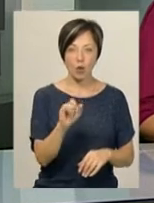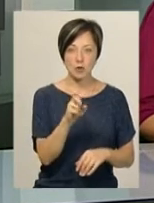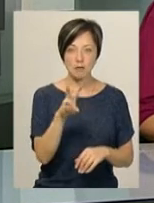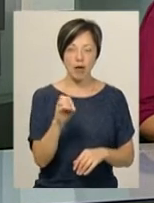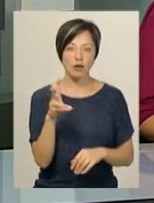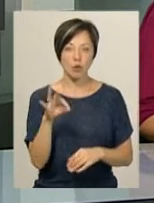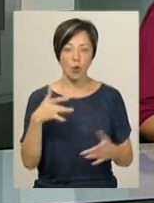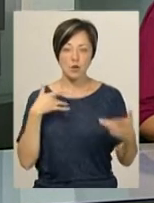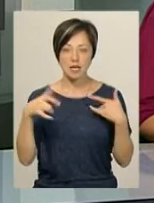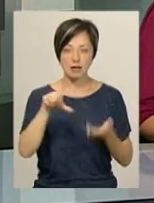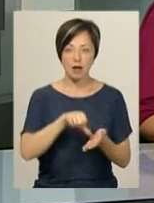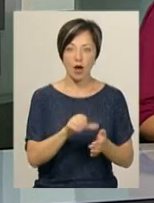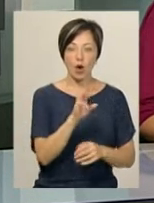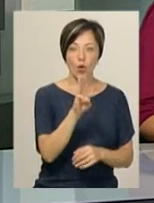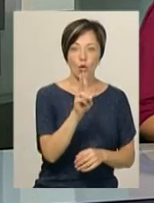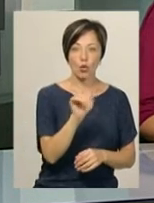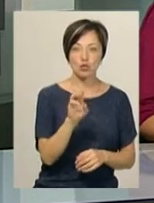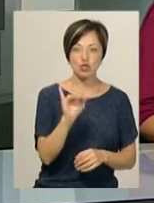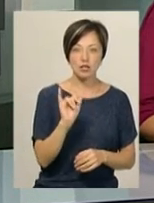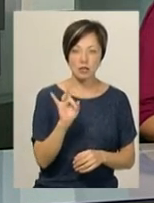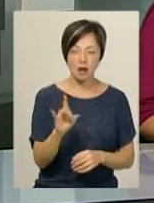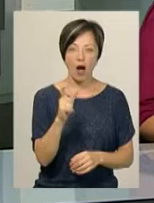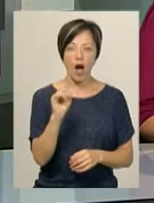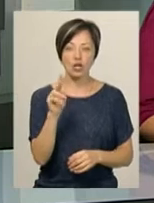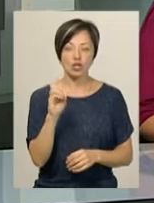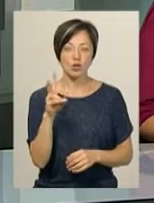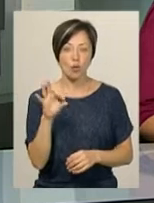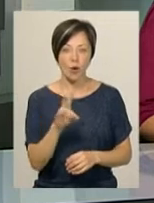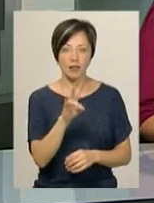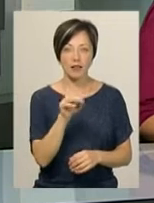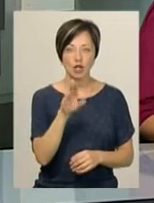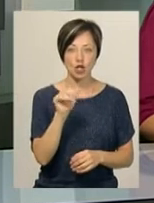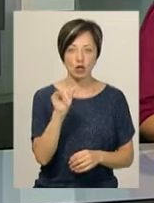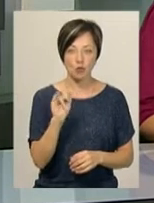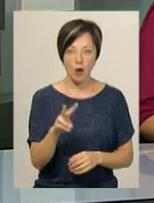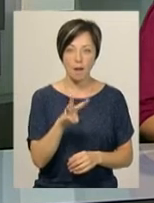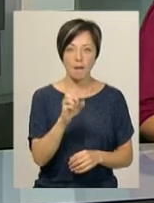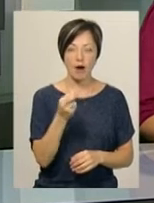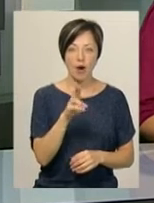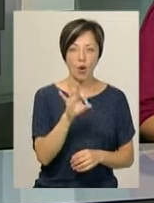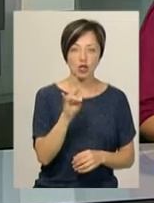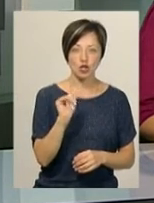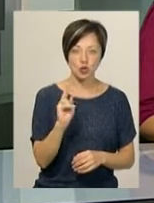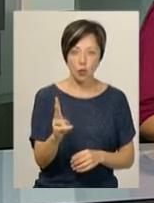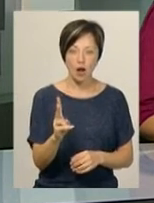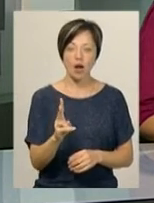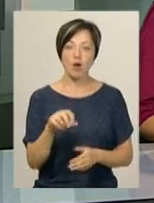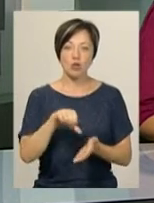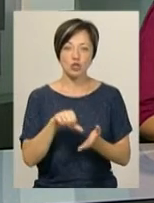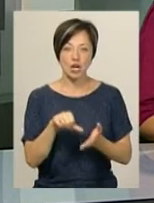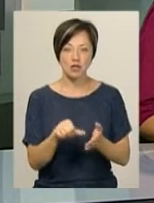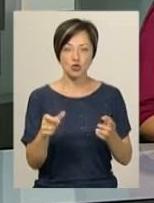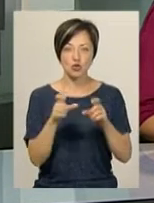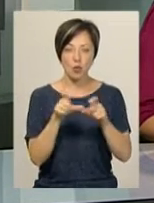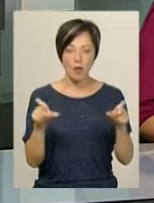У концерті беруть участь Вадим Кушнір, Артем Харченко, Сергій Нитичук, Майя Онищук, учасники акторської школи «Пармезан», кавер